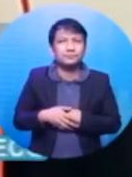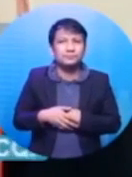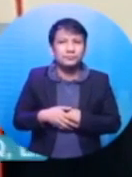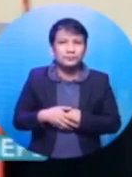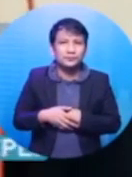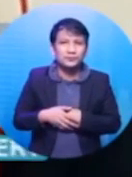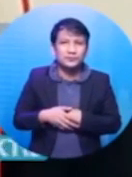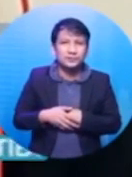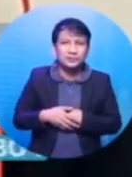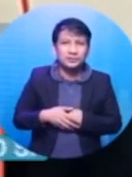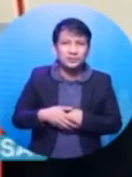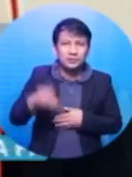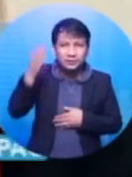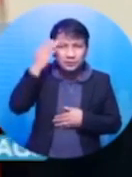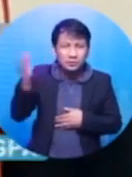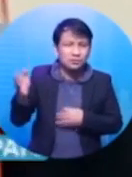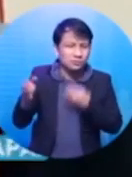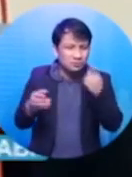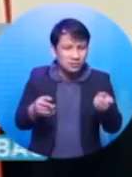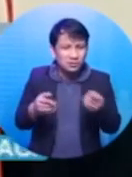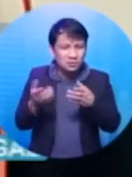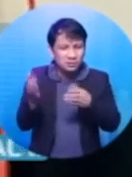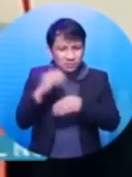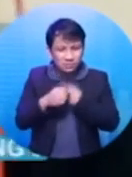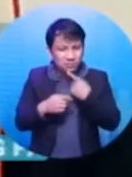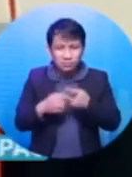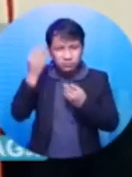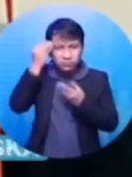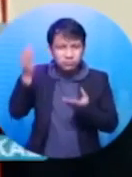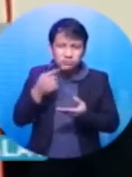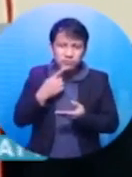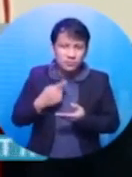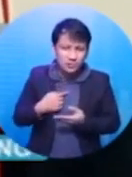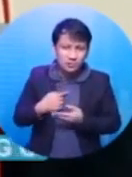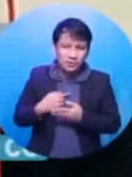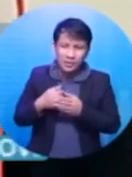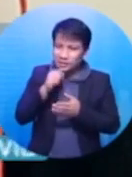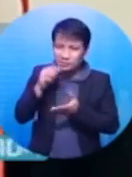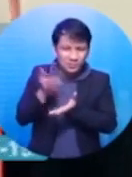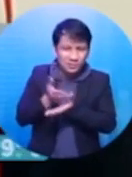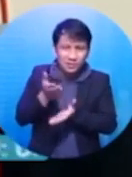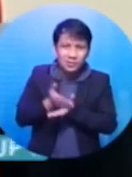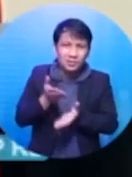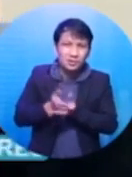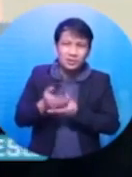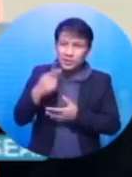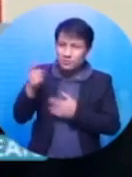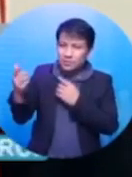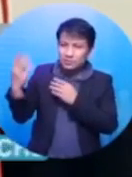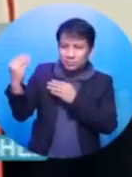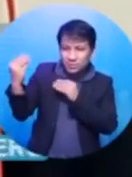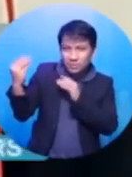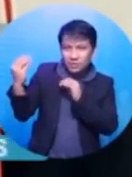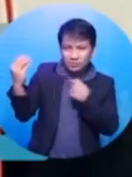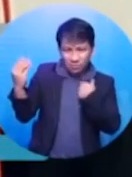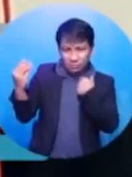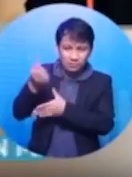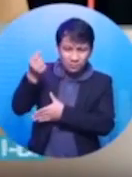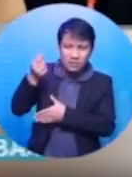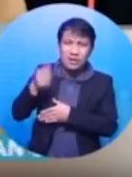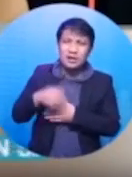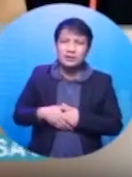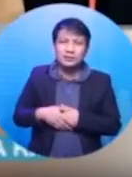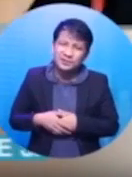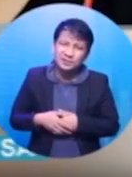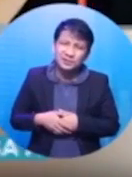Una po hindi ko po pinapansin yung mga pinagsasabi niya. Ayaw niya po tumigil. Kaya po binabalik ko po sa akin niya. Ba't nagsinasabi